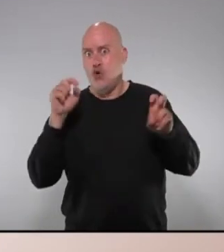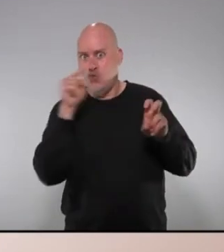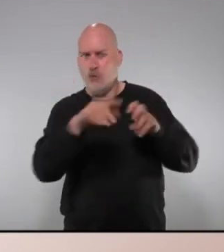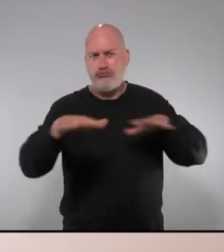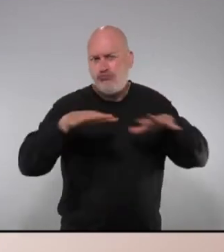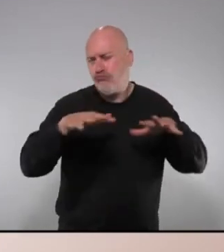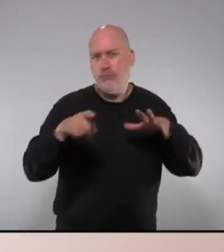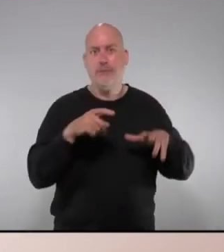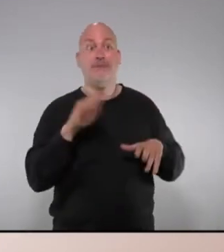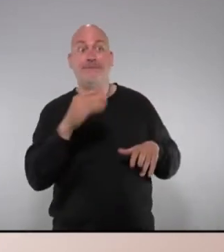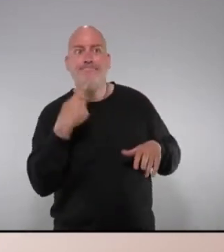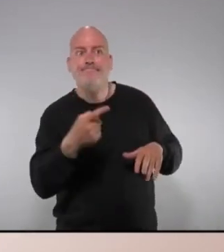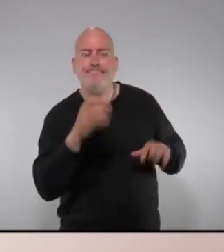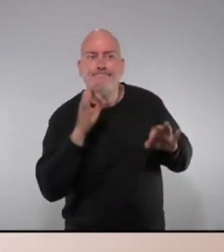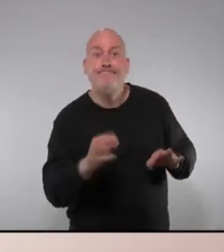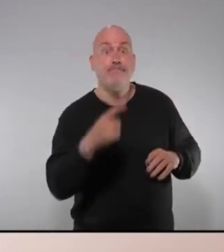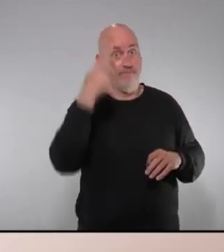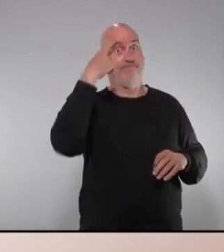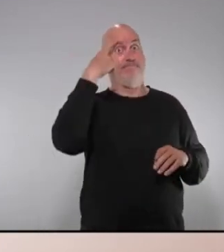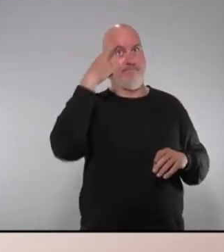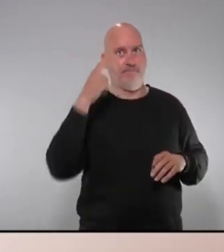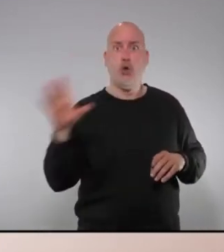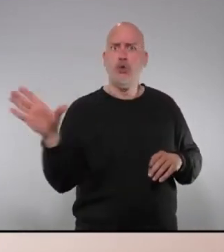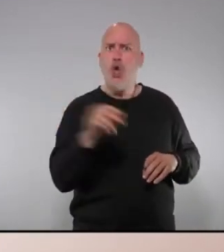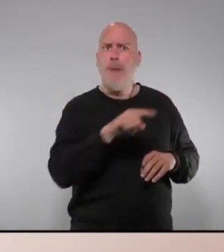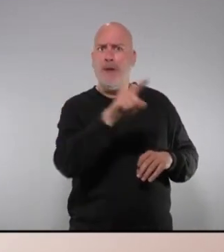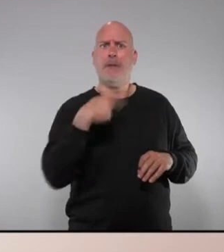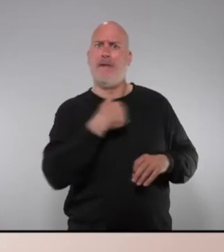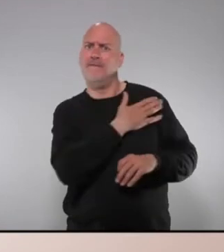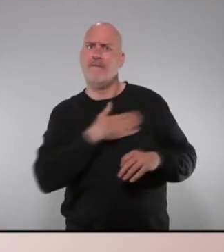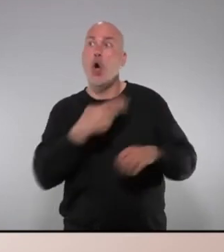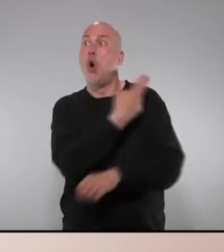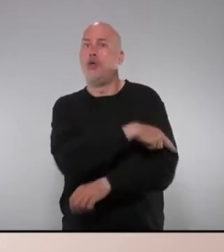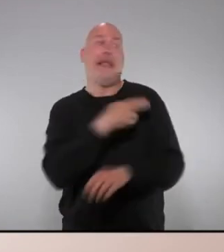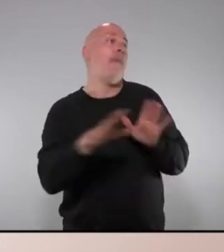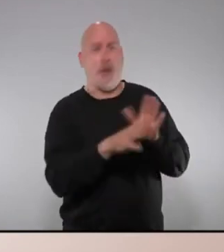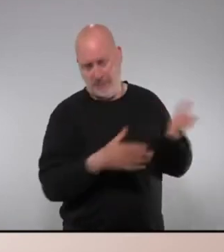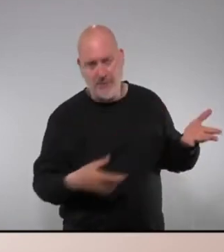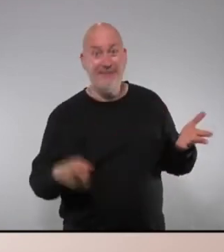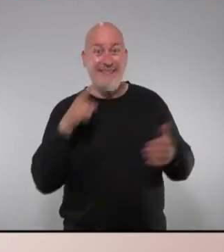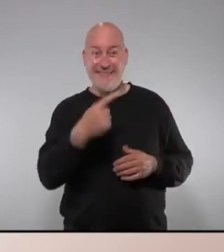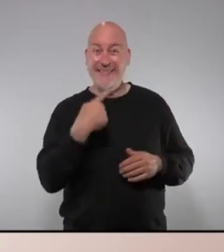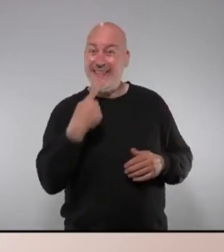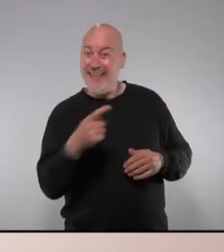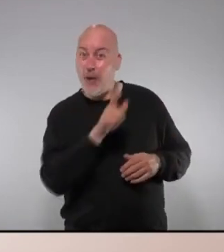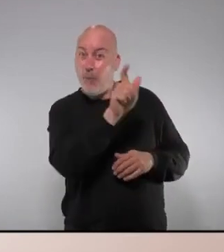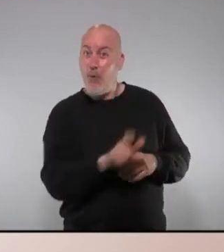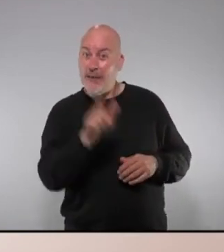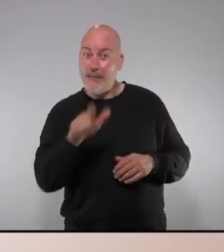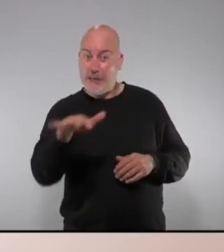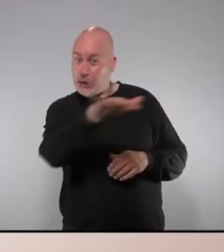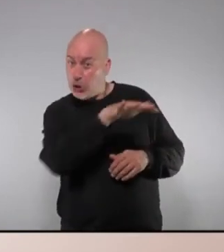insisteixen insisteixen en que es tinguin en compte clar que evidentment que tothom vol un hospital a porta de casa però ells insistien en que la població del